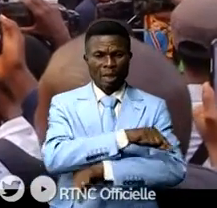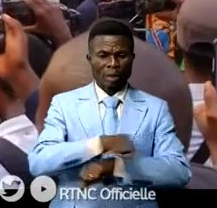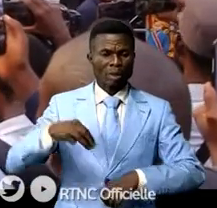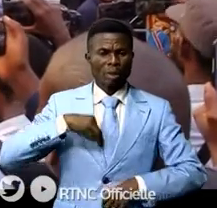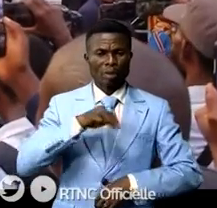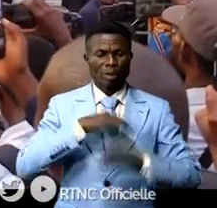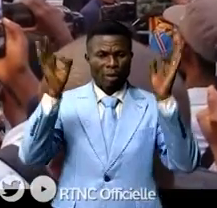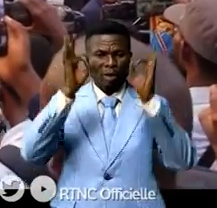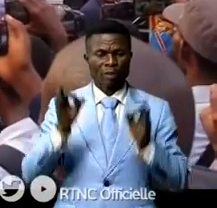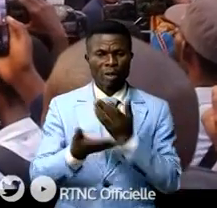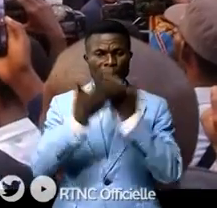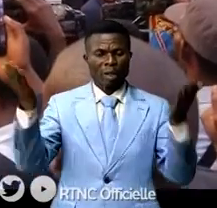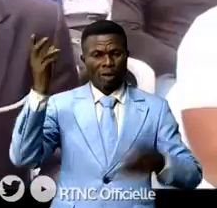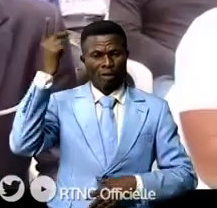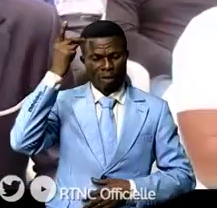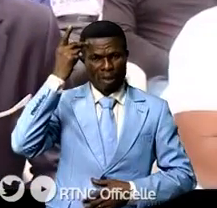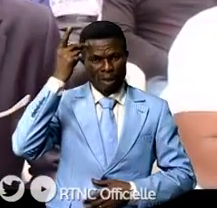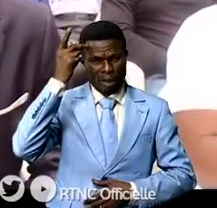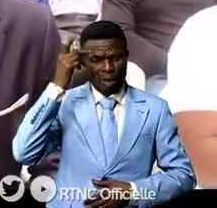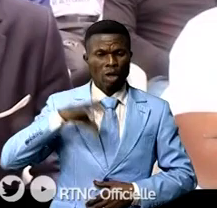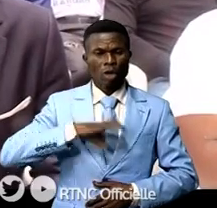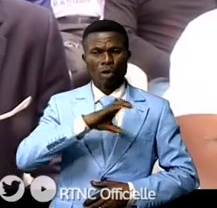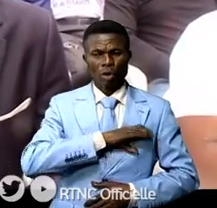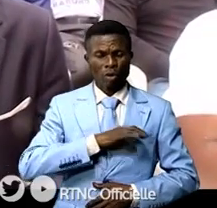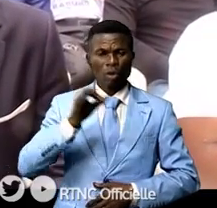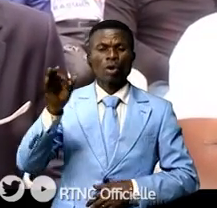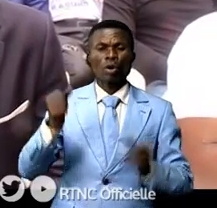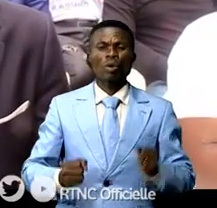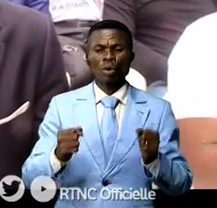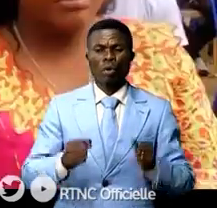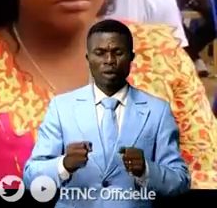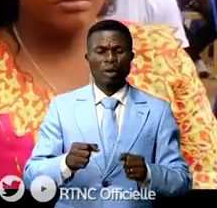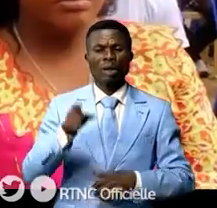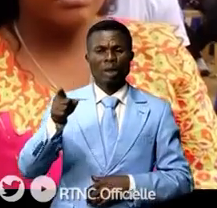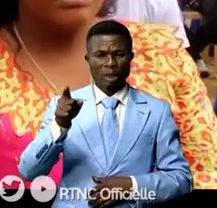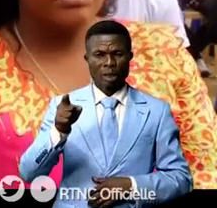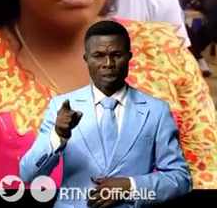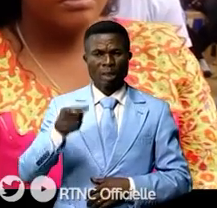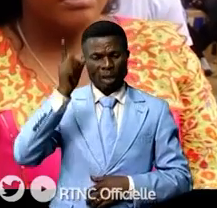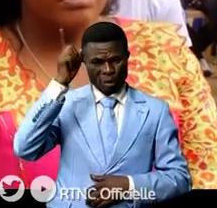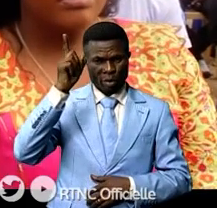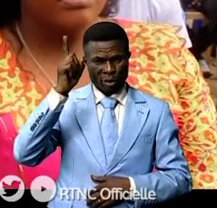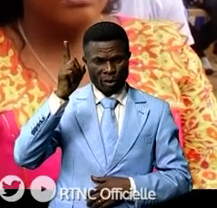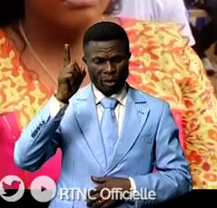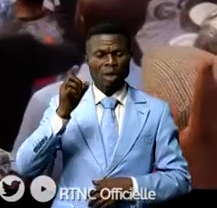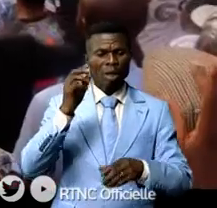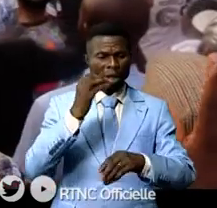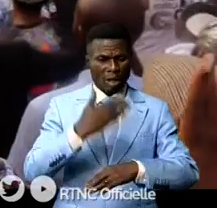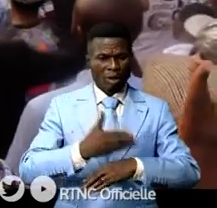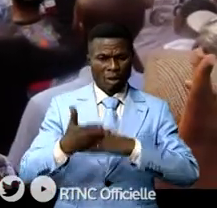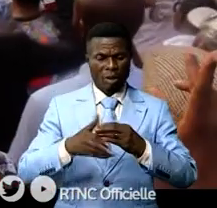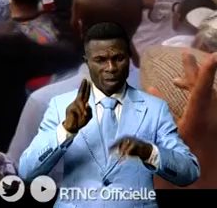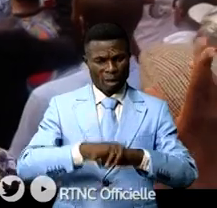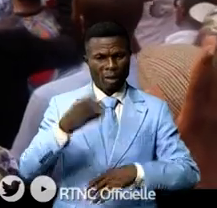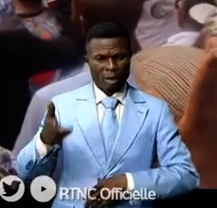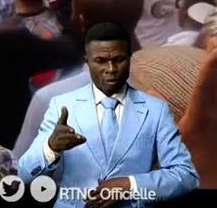des quatre fédérations de la ville-province Kinshasa le comité de la FUNA dirigé par Pierre Zomba sera le premier à être installé. A la même